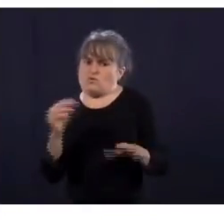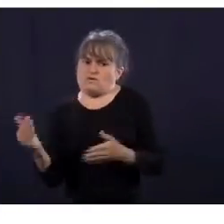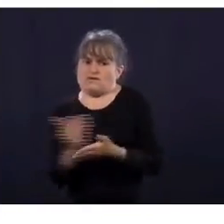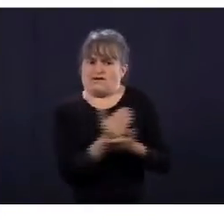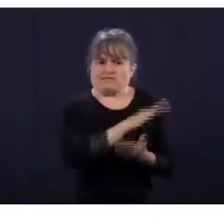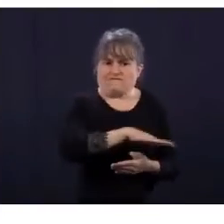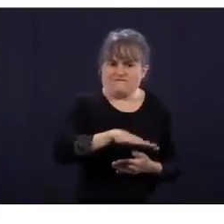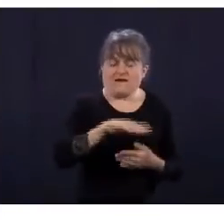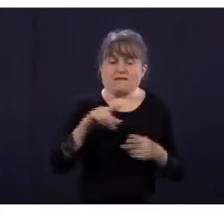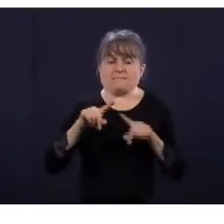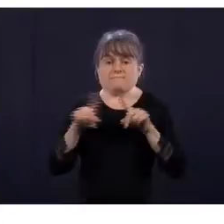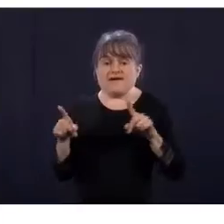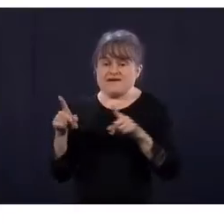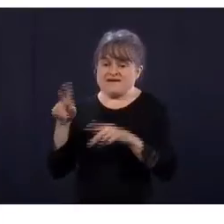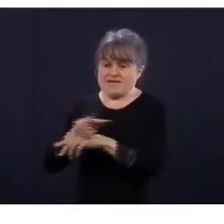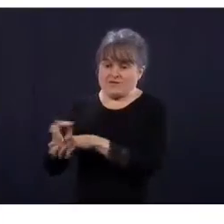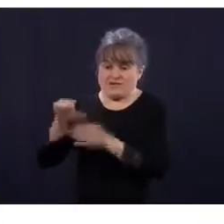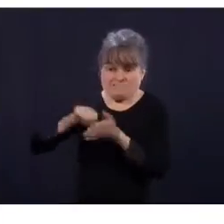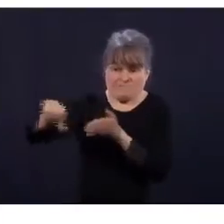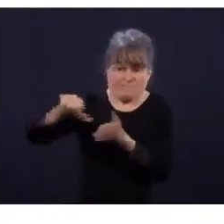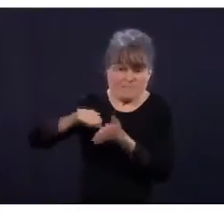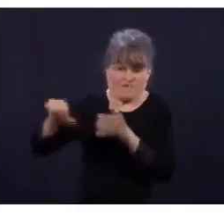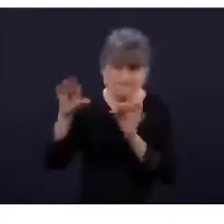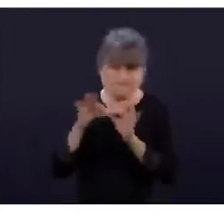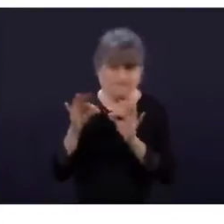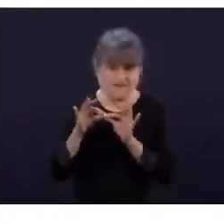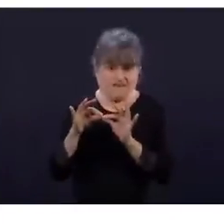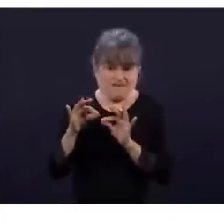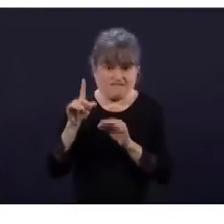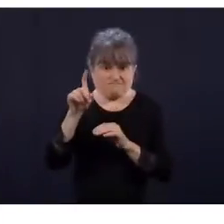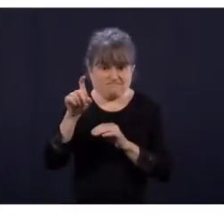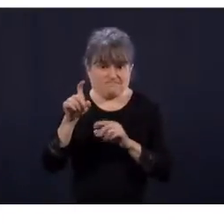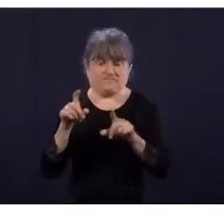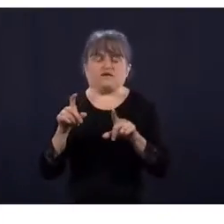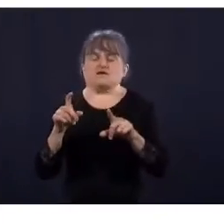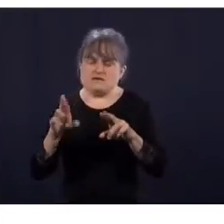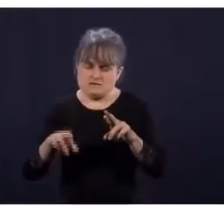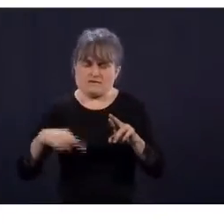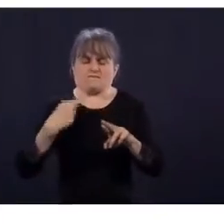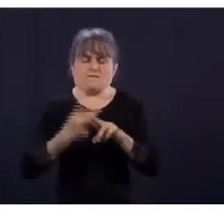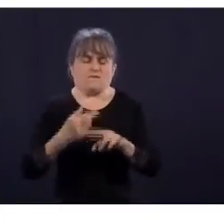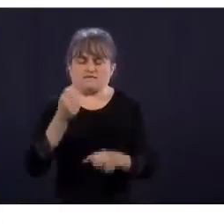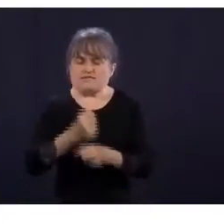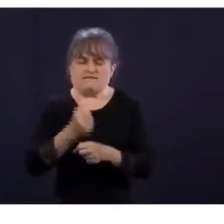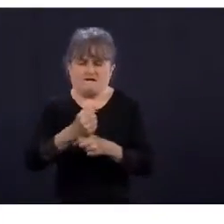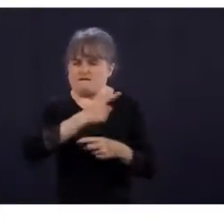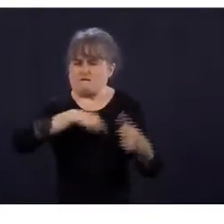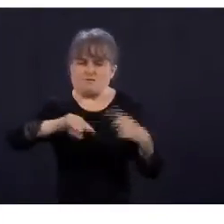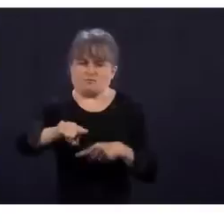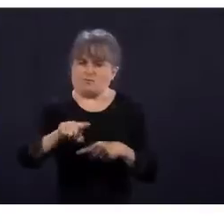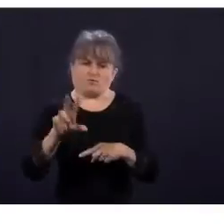dangereux pour leur santé de retourner travailler. Maintenant, vous demandez…